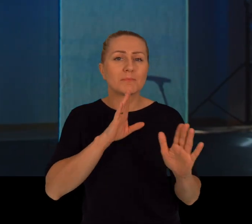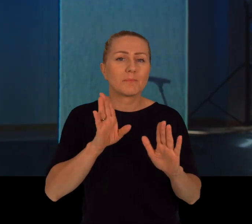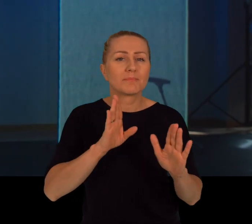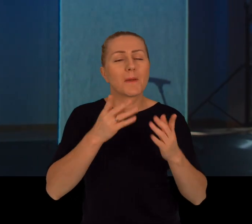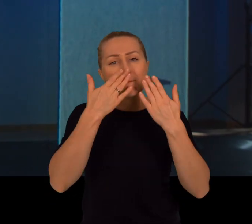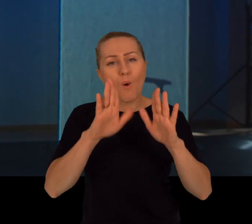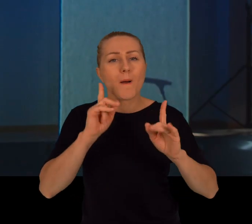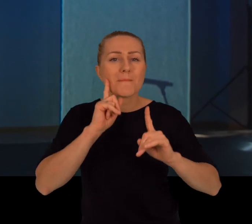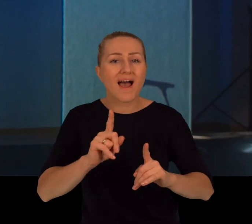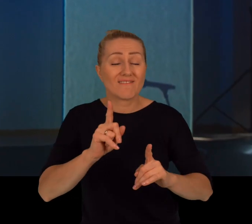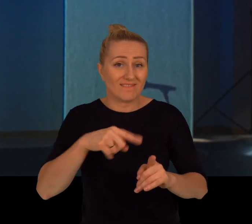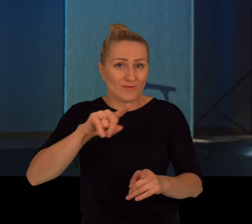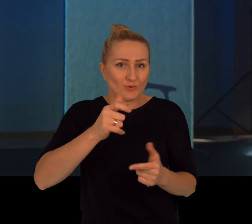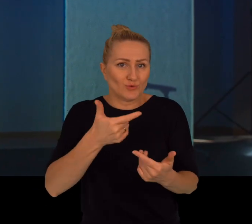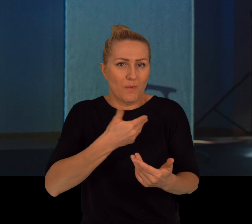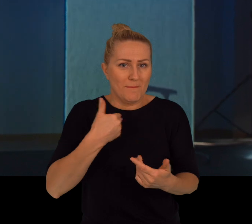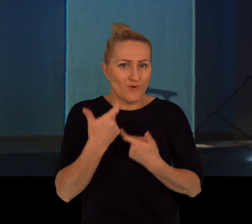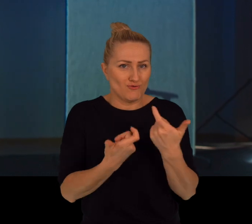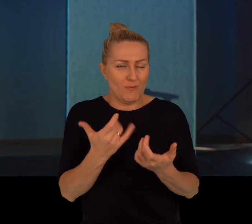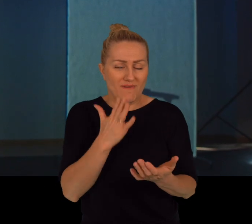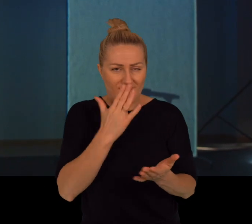reality of how we work.